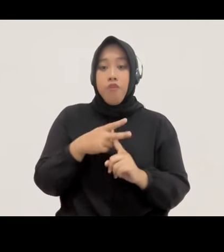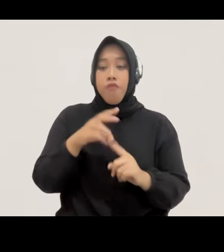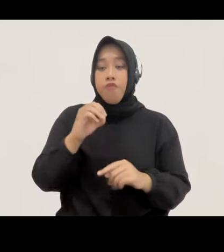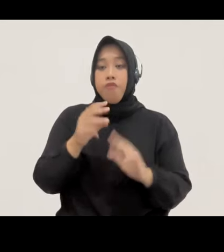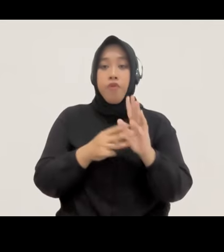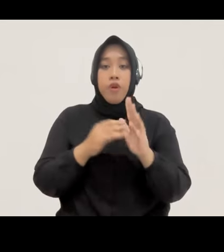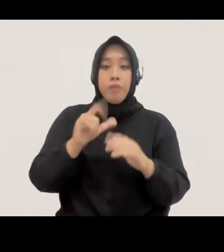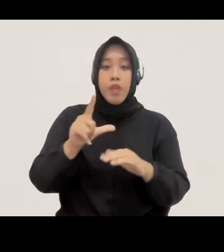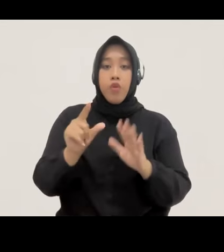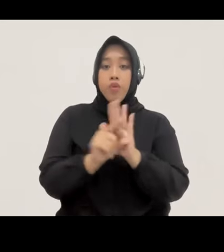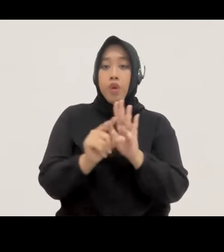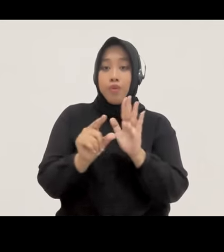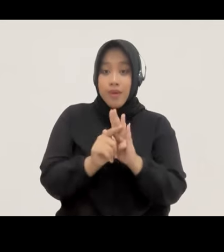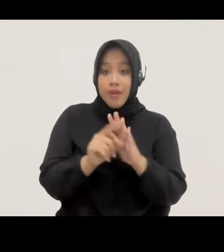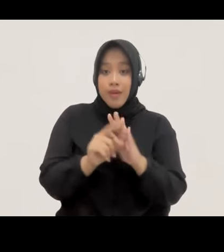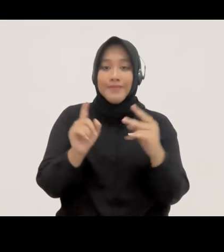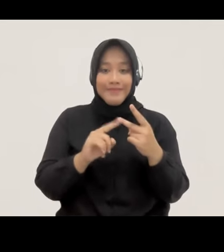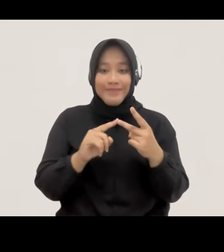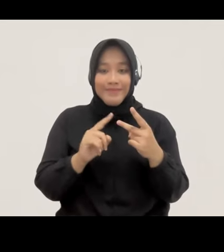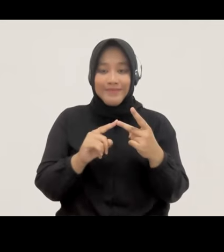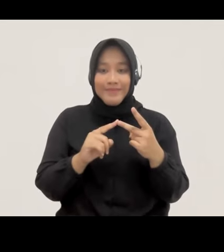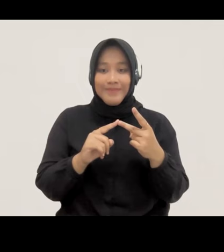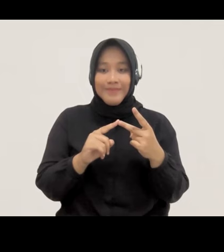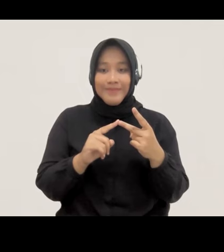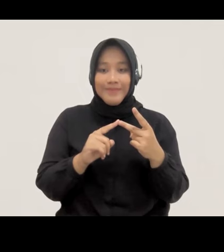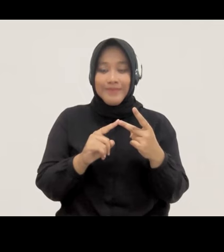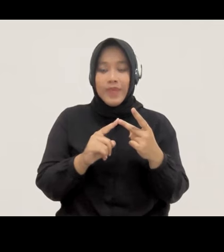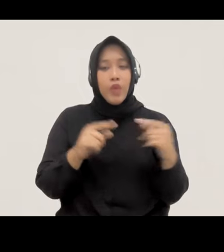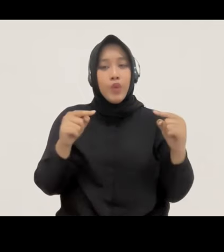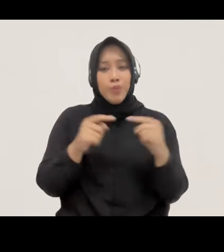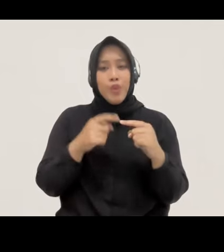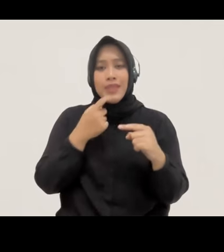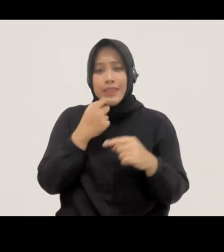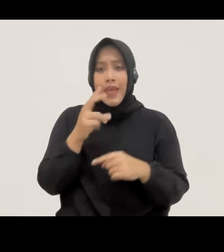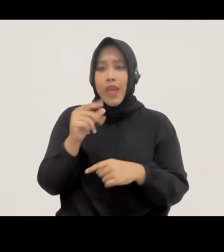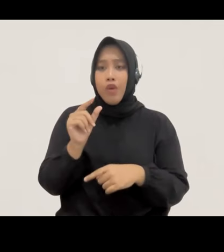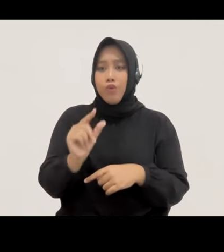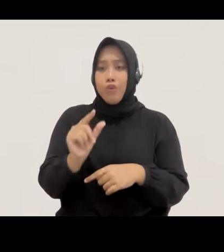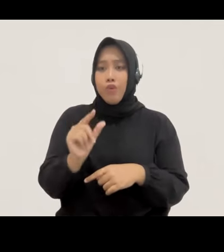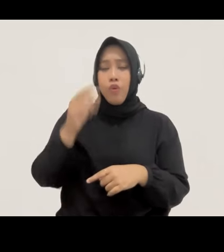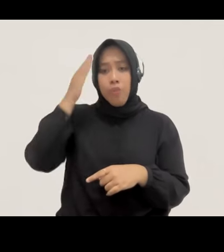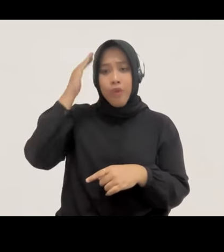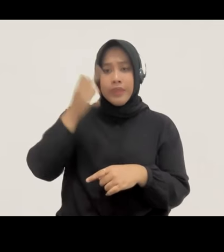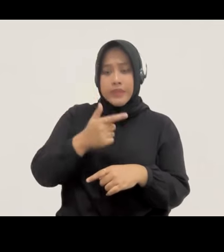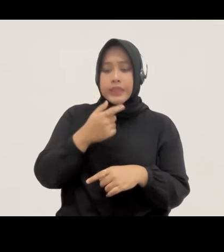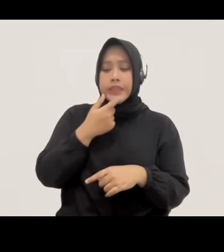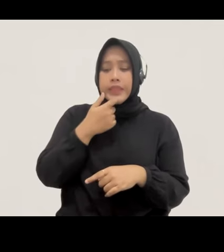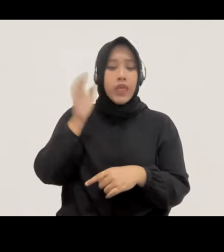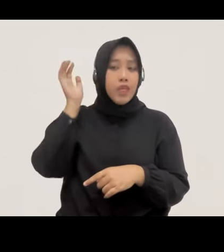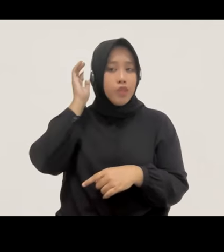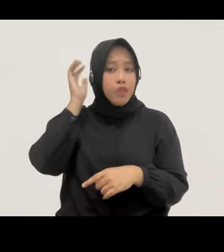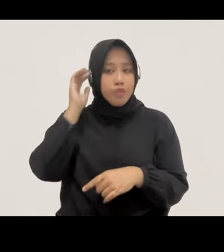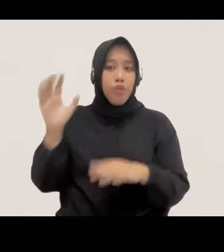tersebut. Kemudian yang kedua, apa kaitan RUU Polri dengan isu pemberantasan